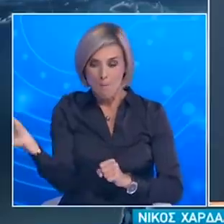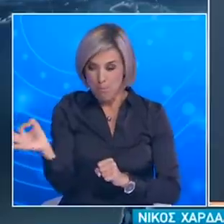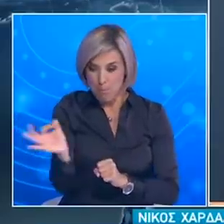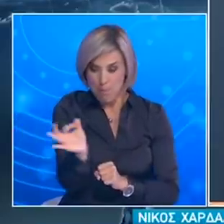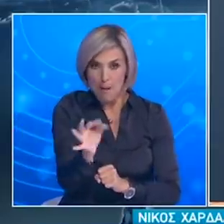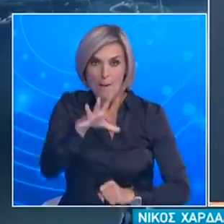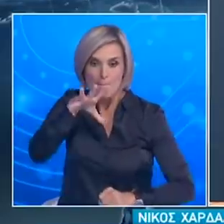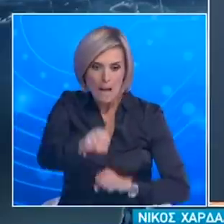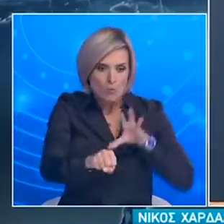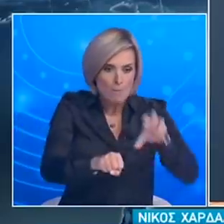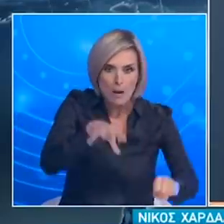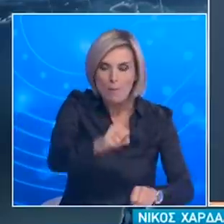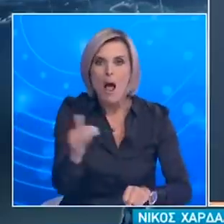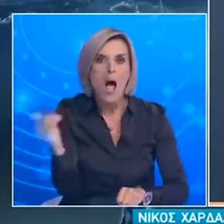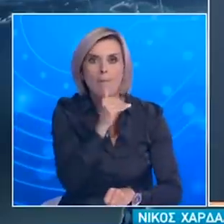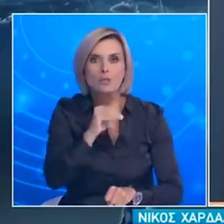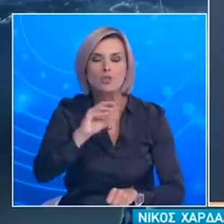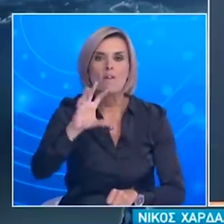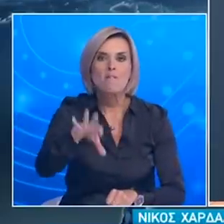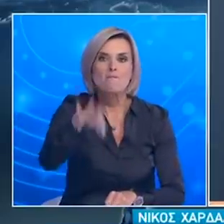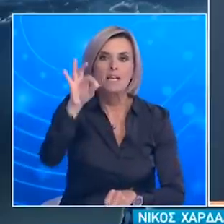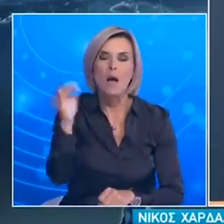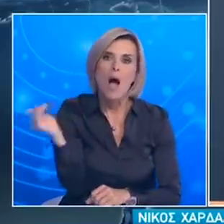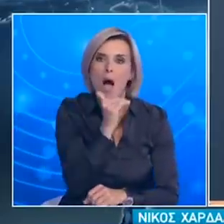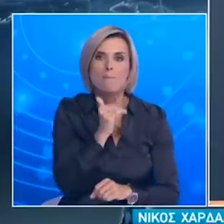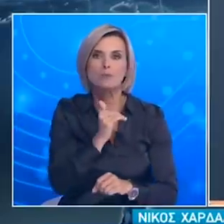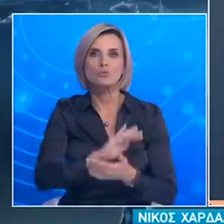τα οποία είχαμε μαζί Με τις επαφές